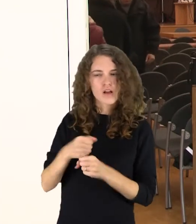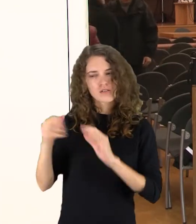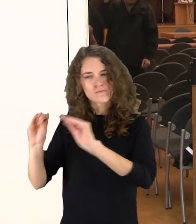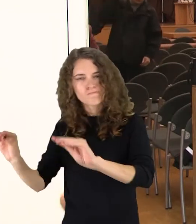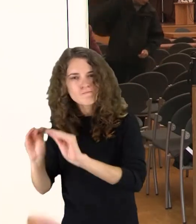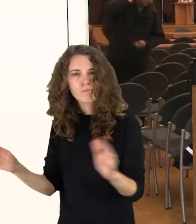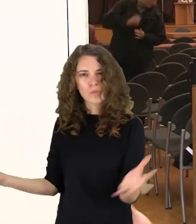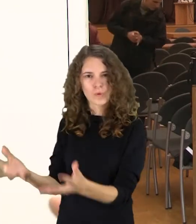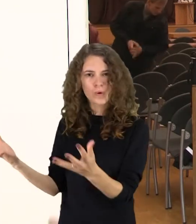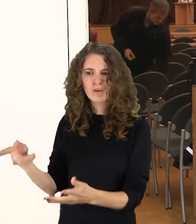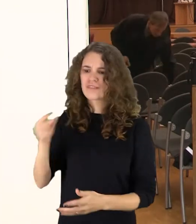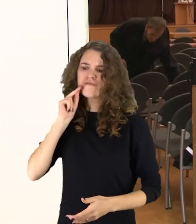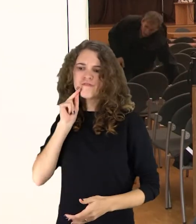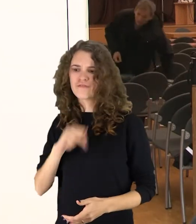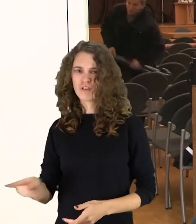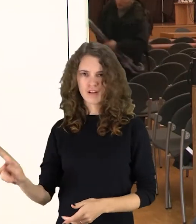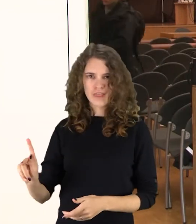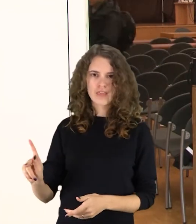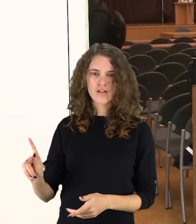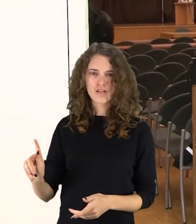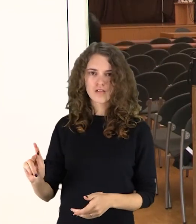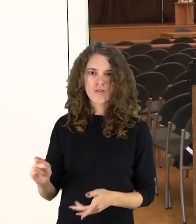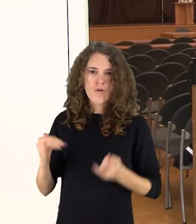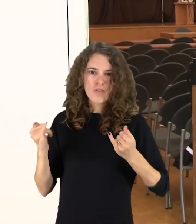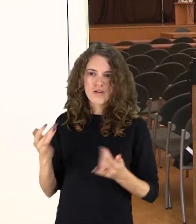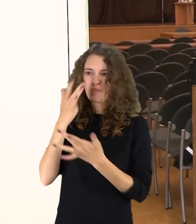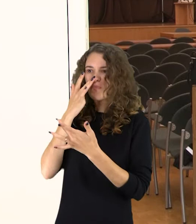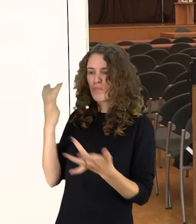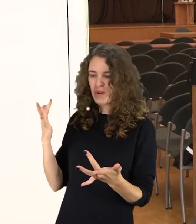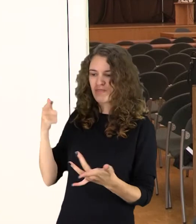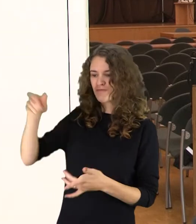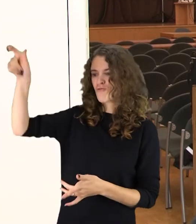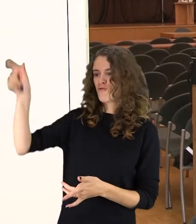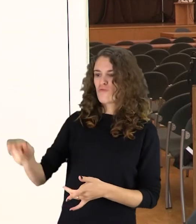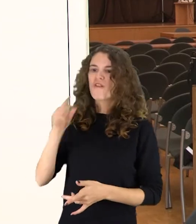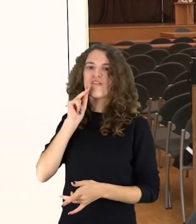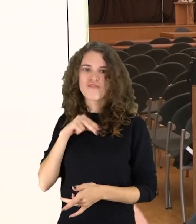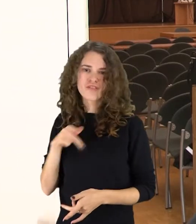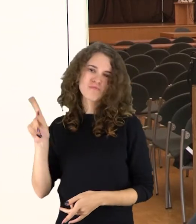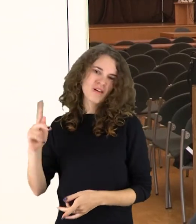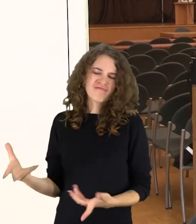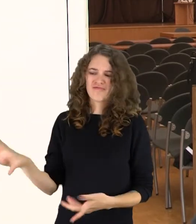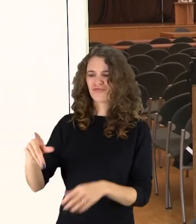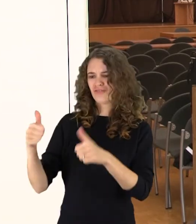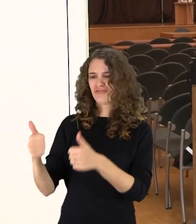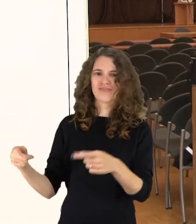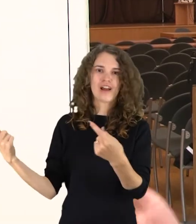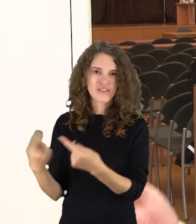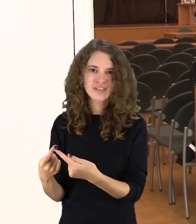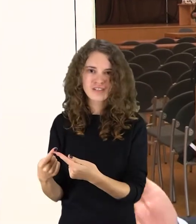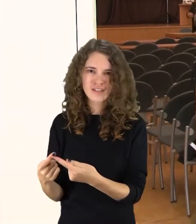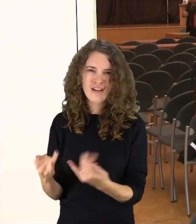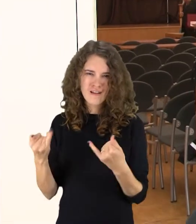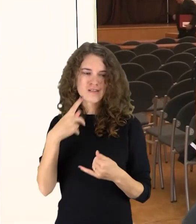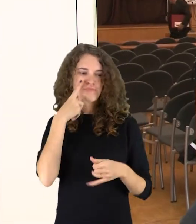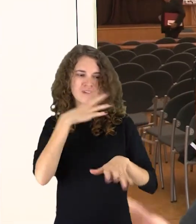paraginti, kad nedarytų nusikalsmų veikų, tačiau šiuo atveju parodė, kad jiem tinka ir toks moralinis veidas ir manau, kad tas